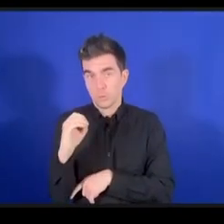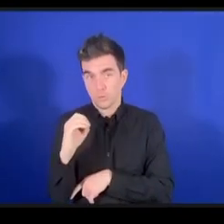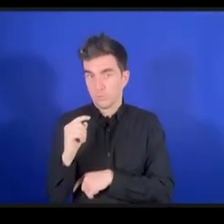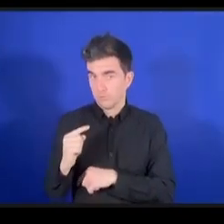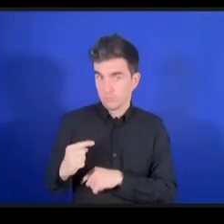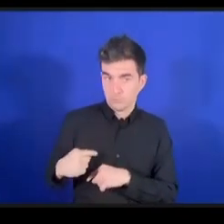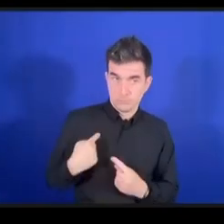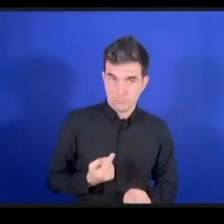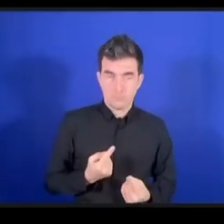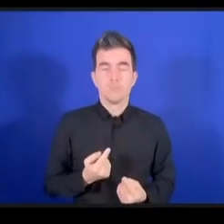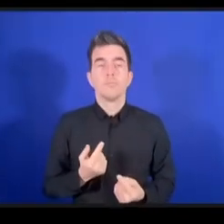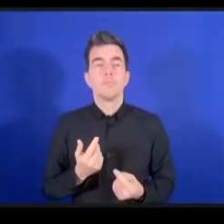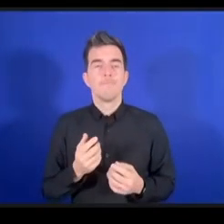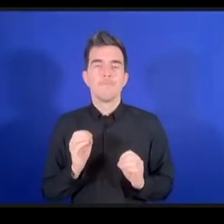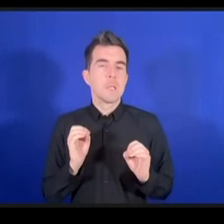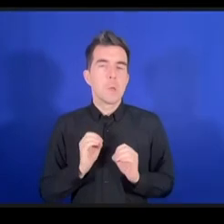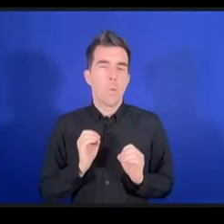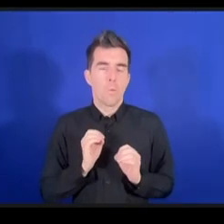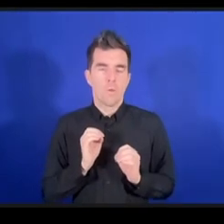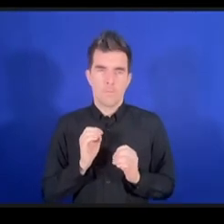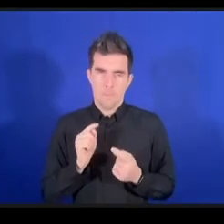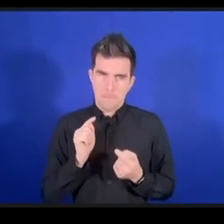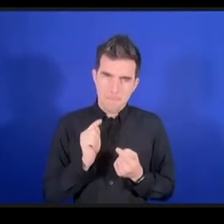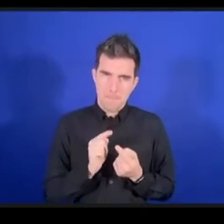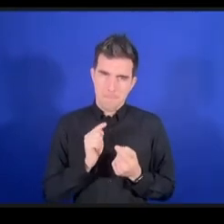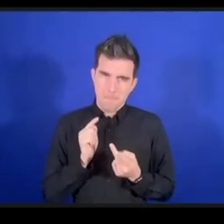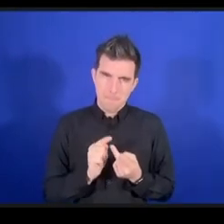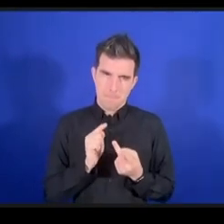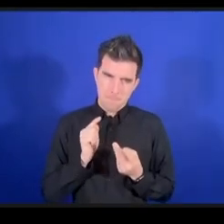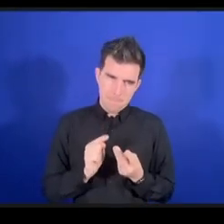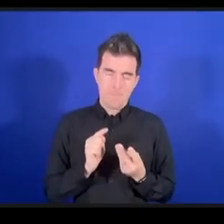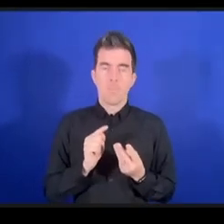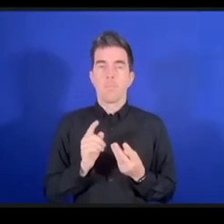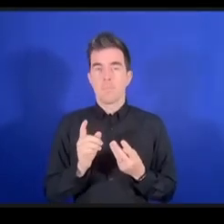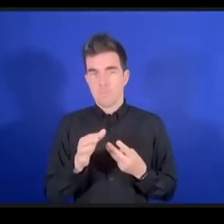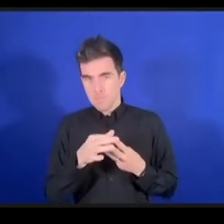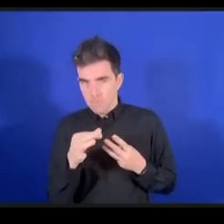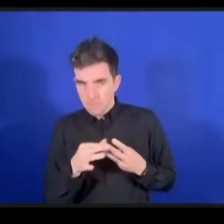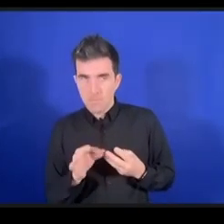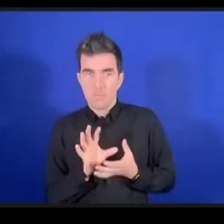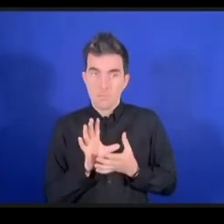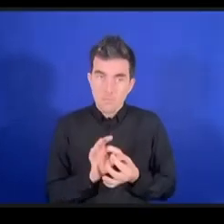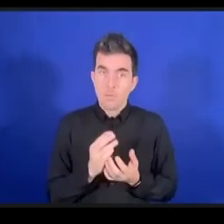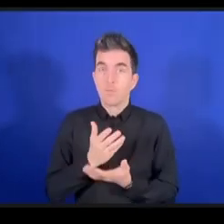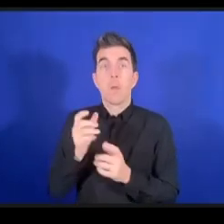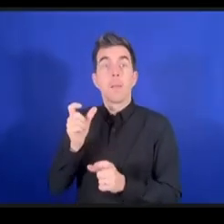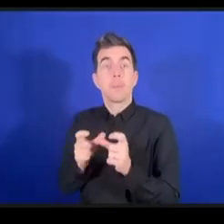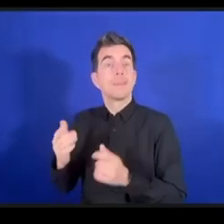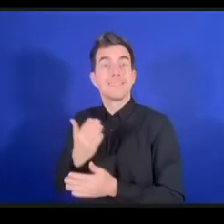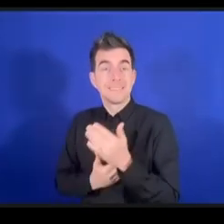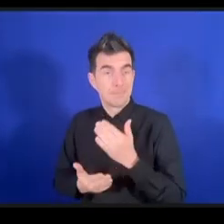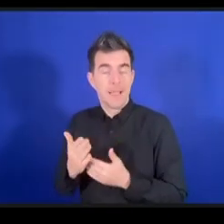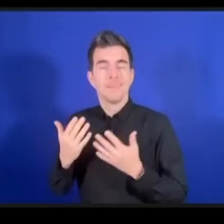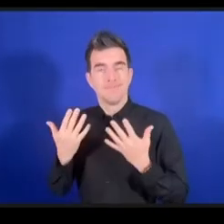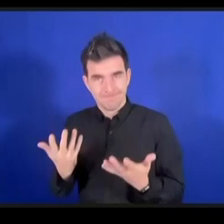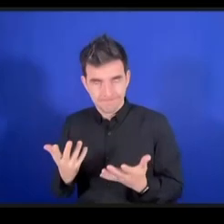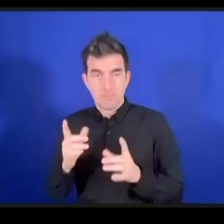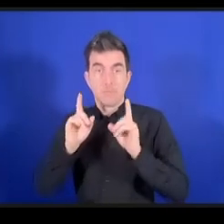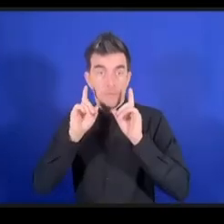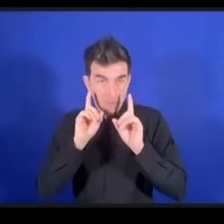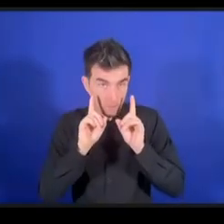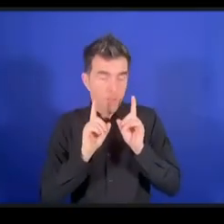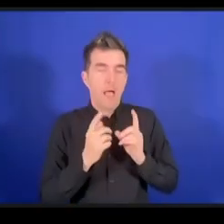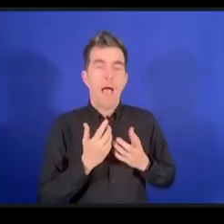تتخصص في القضايا التي يعانون منها أو المسائل التي يشتكي منها أصحاب الأعاقة لكن لحصني الحاد